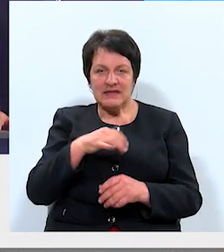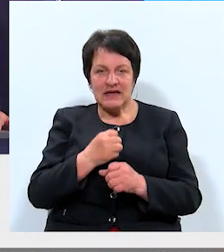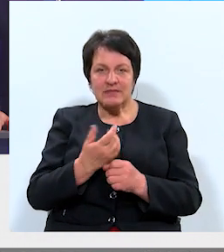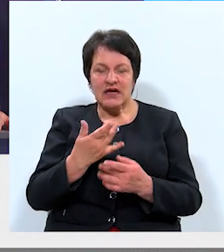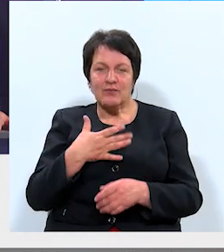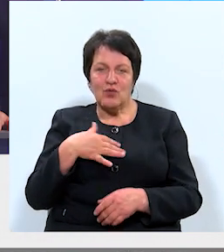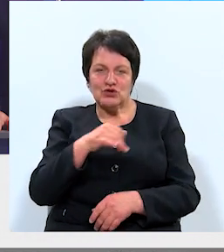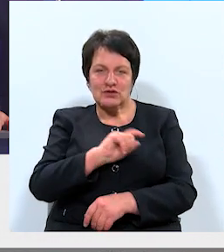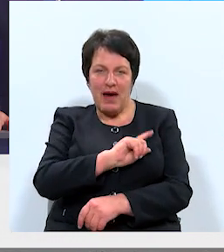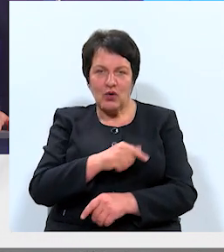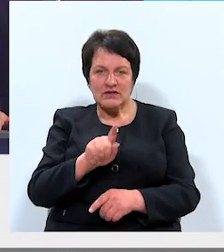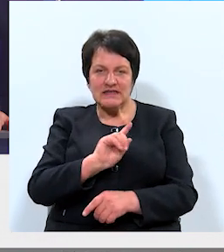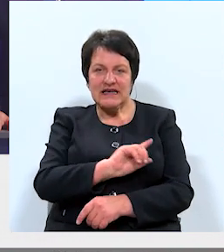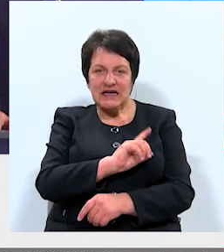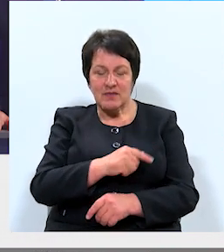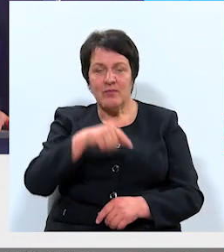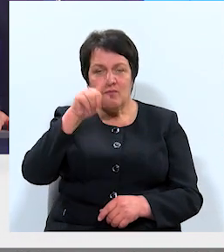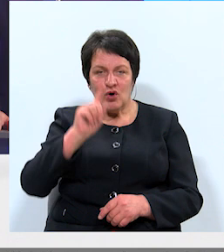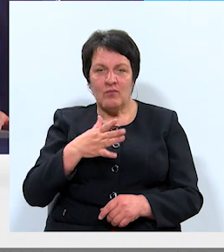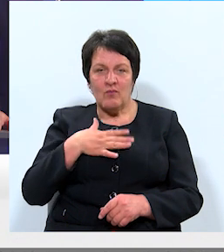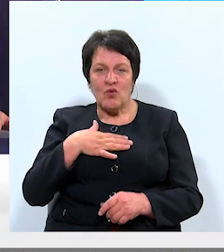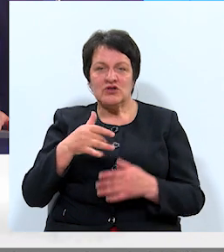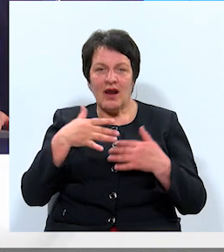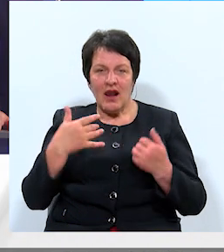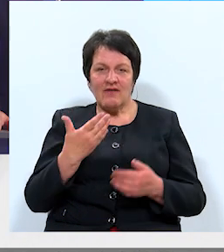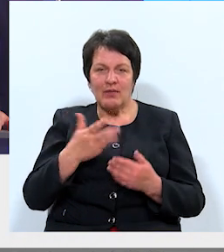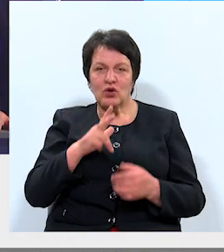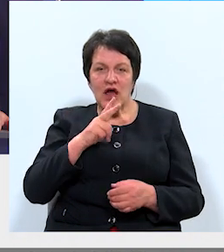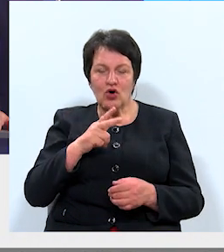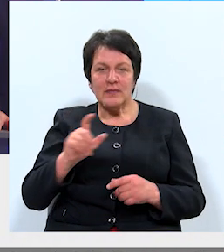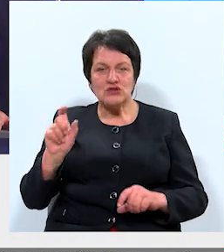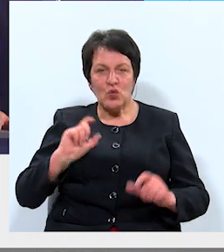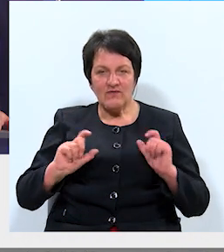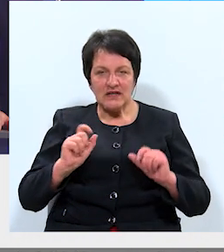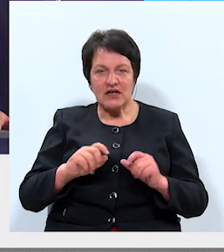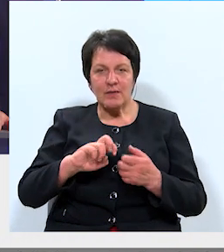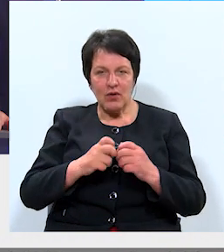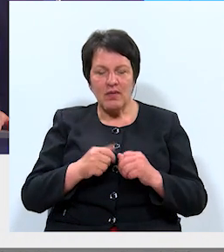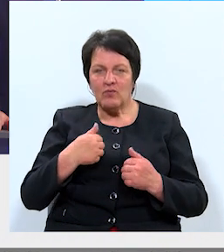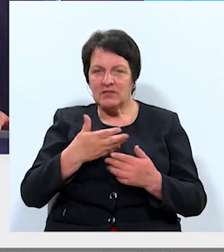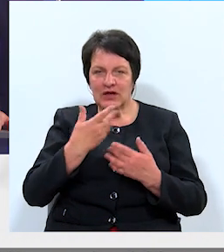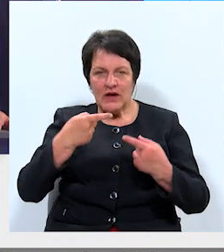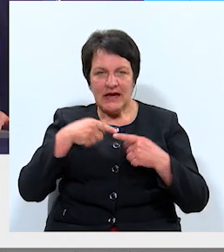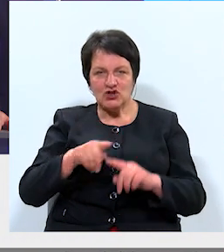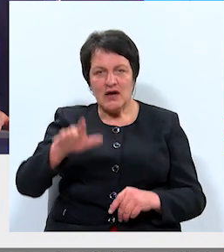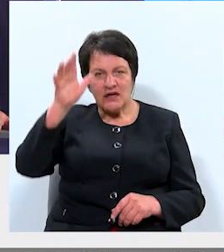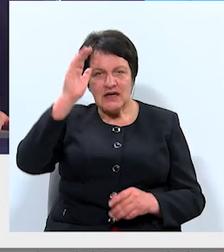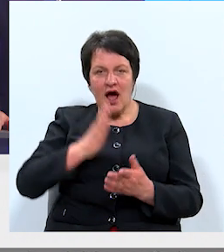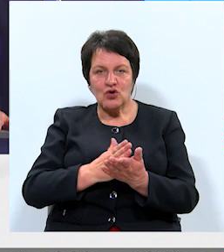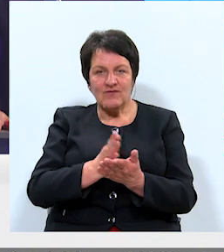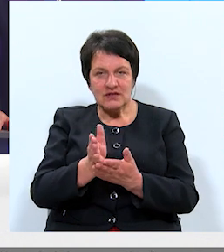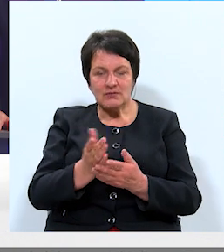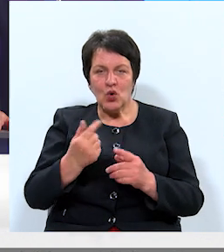cik mūsu spēkos tas ir iespējams. Protams, mūsu lielākā varbūt Daugavpils universitātes problēma, ka mums nav šis inženieru zinātiņu virziens,